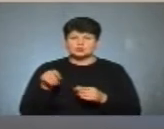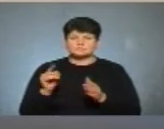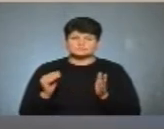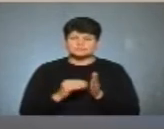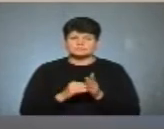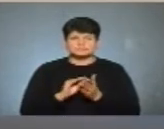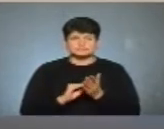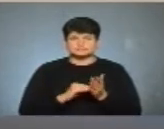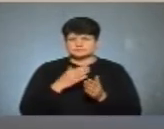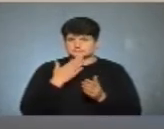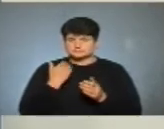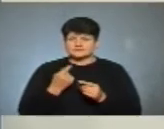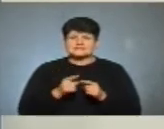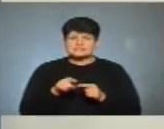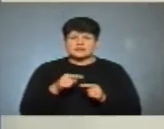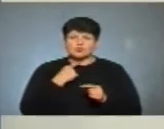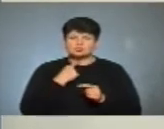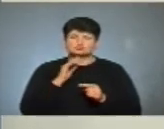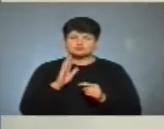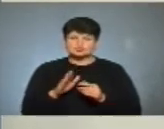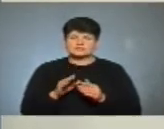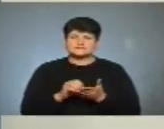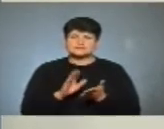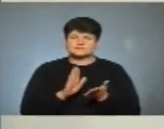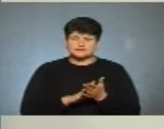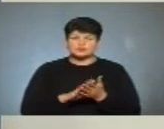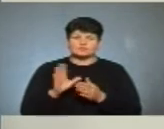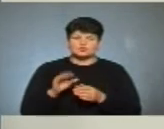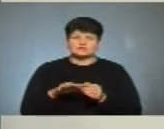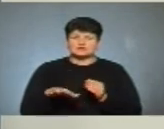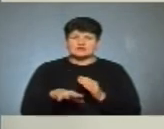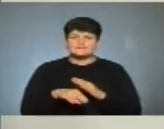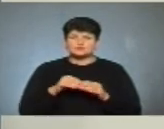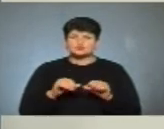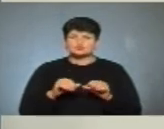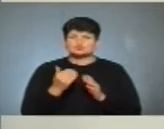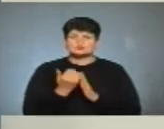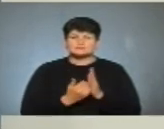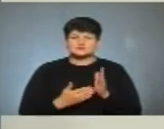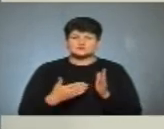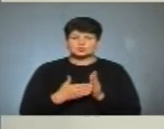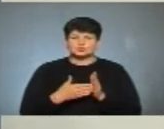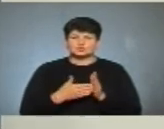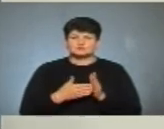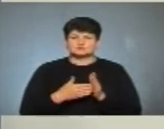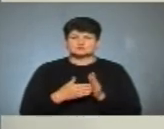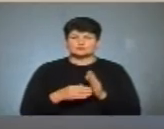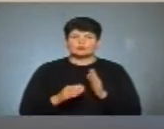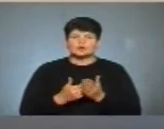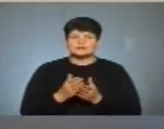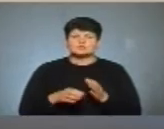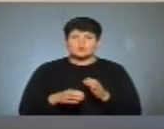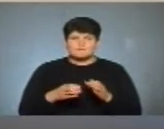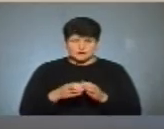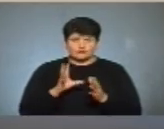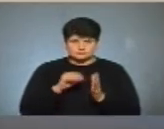вказано? Тоді цей голос буде зарахований в цьому територіальному виборчому списку до відповідної політичної партії. Але його буде